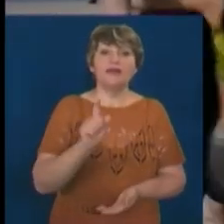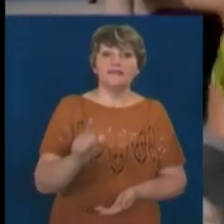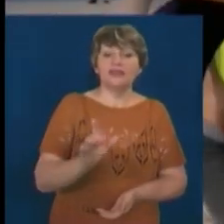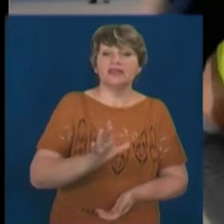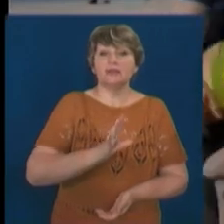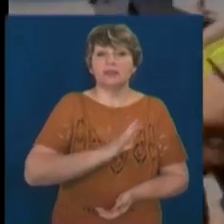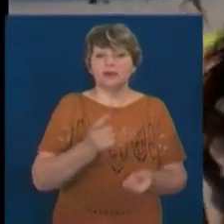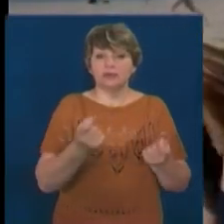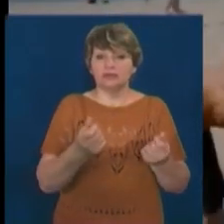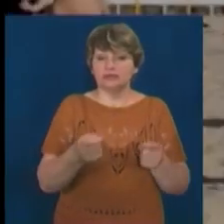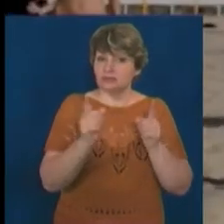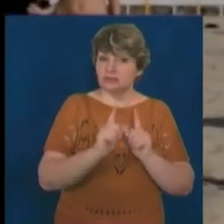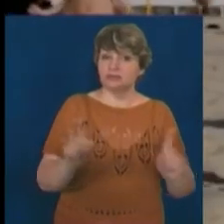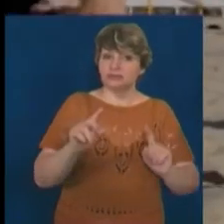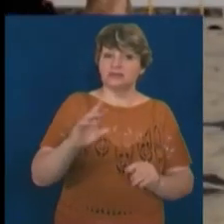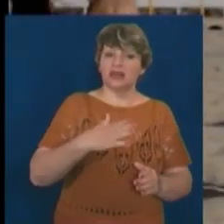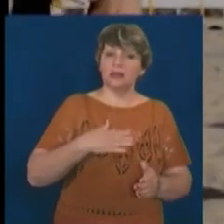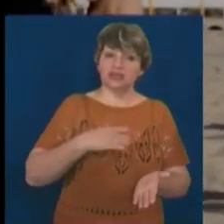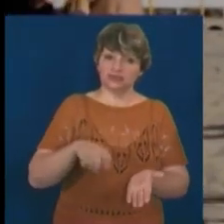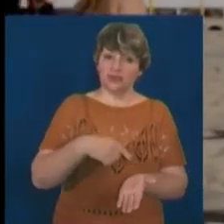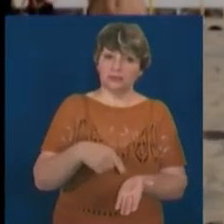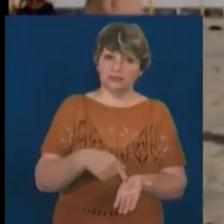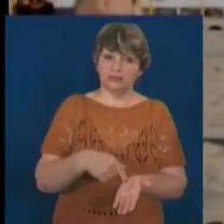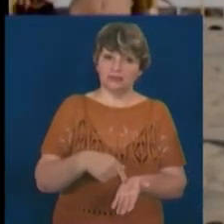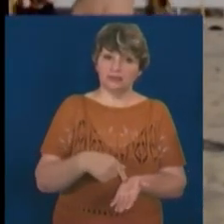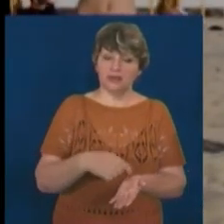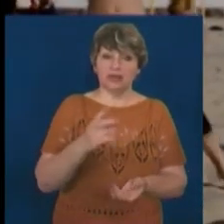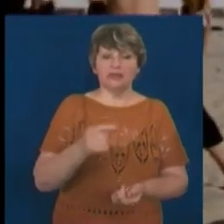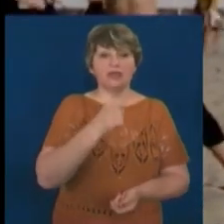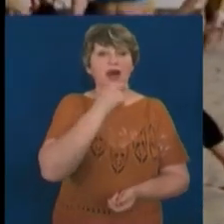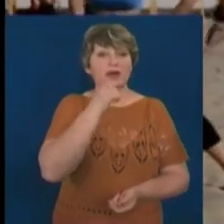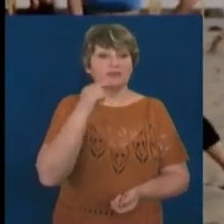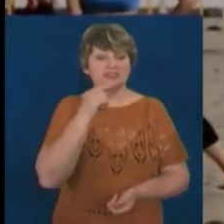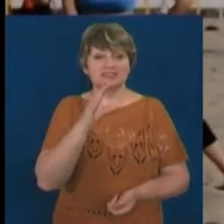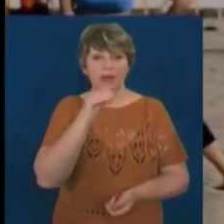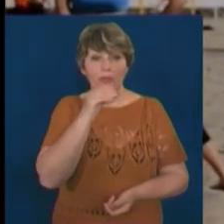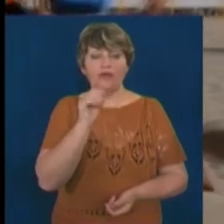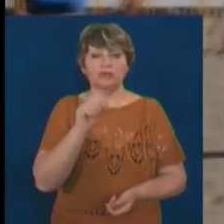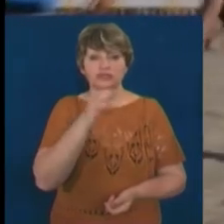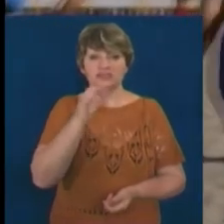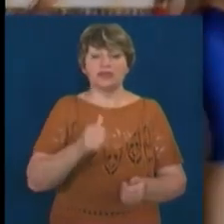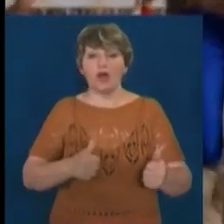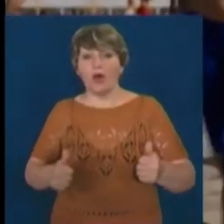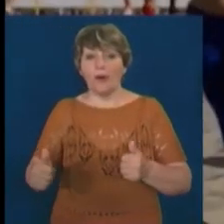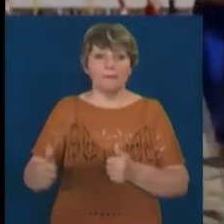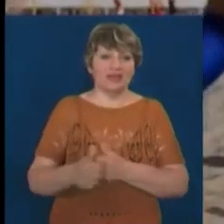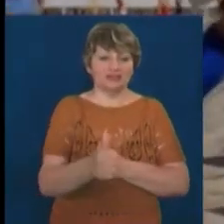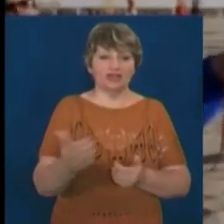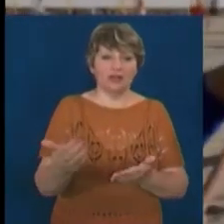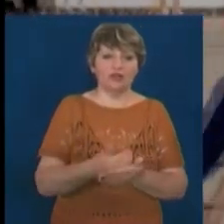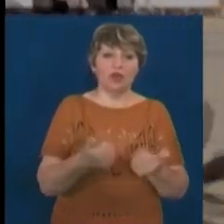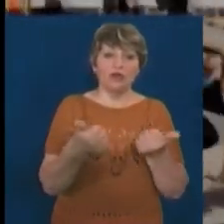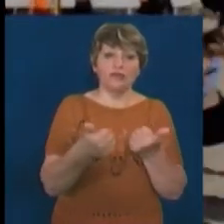трошки незвичний для нашого міста, він трошки на російській мові оперіжав, він був нового формату